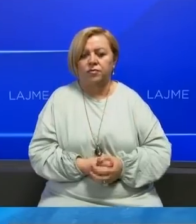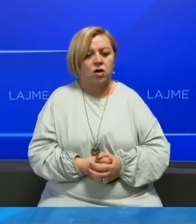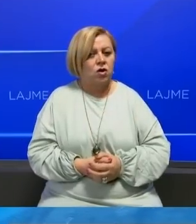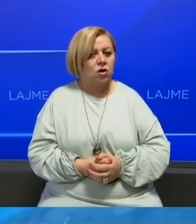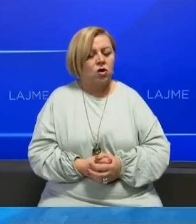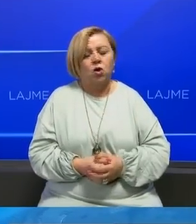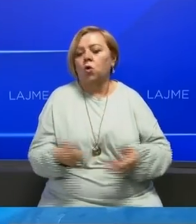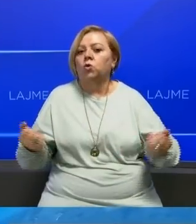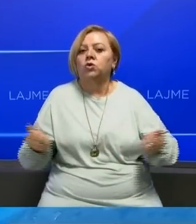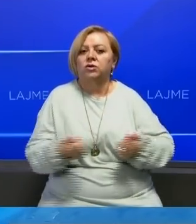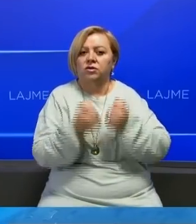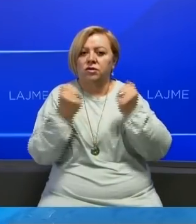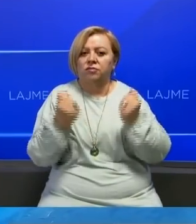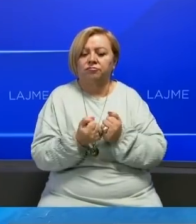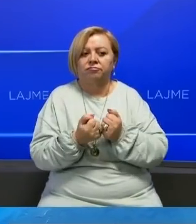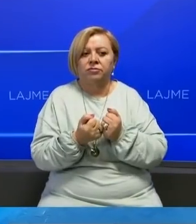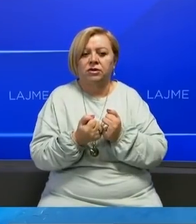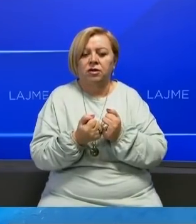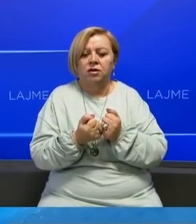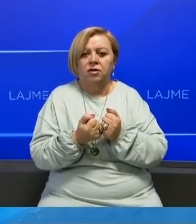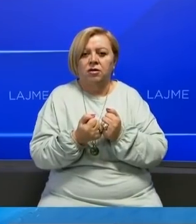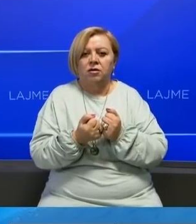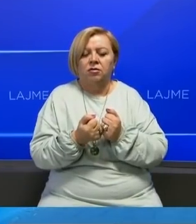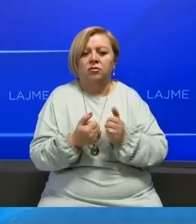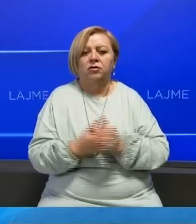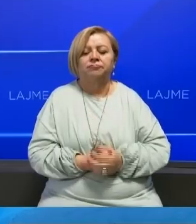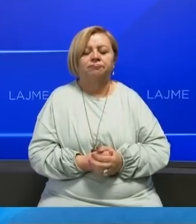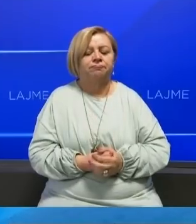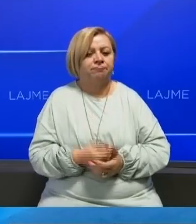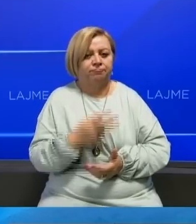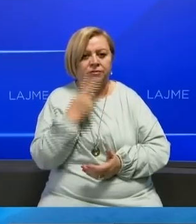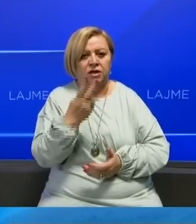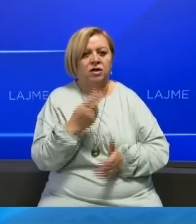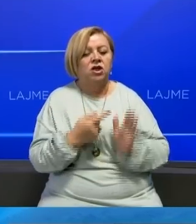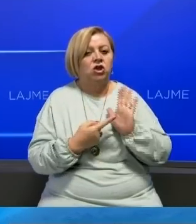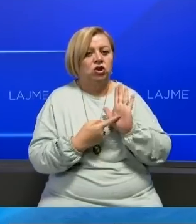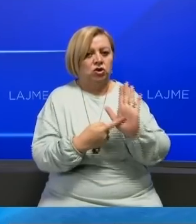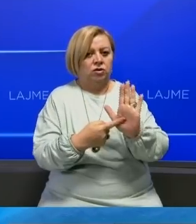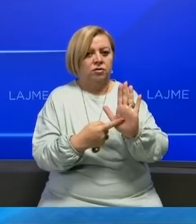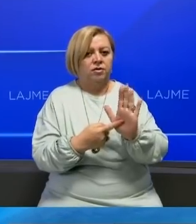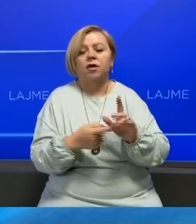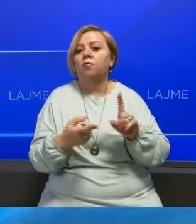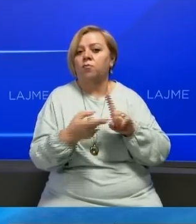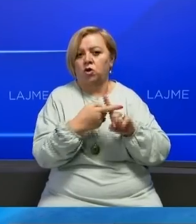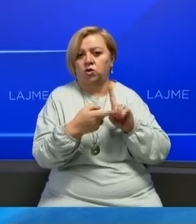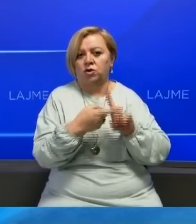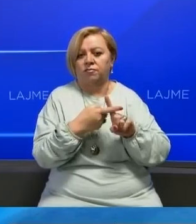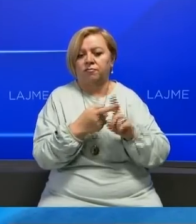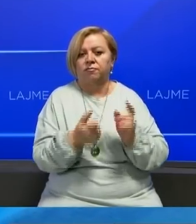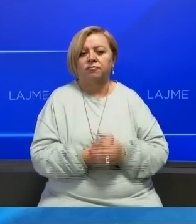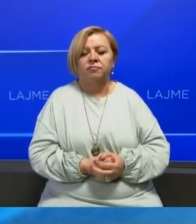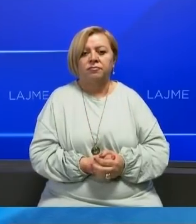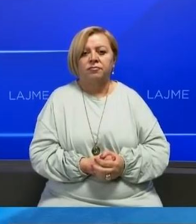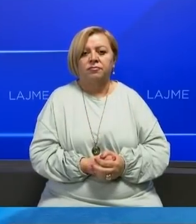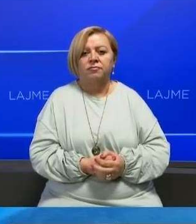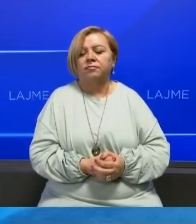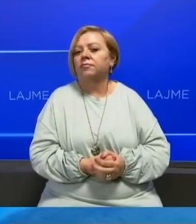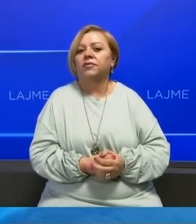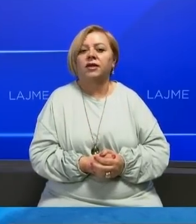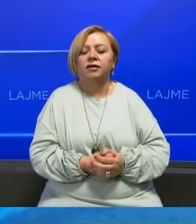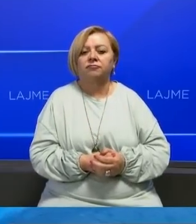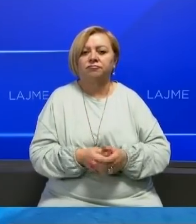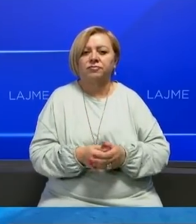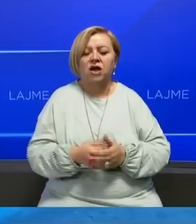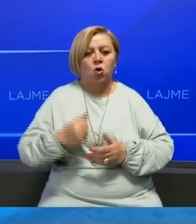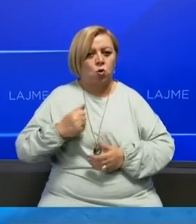Ushtrimi Defender Europe 21 ka qenë shenë njërëzakënisht pozitive dhe progresit të mardonjeve dhe